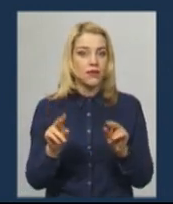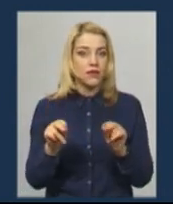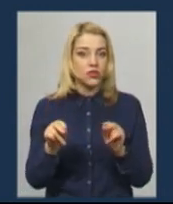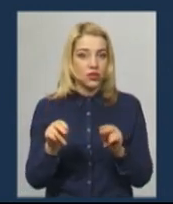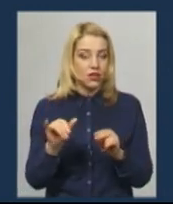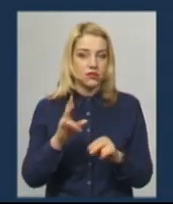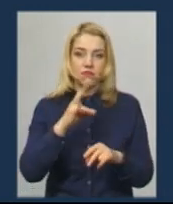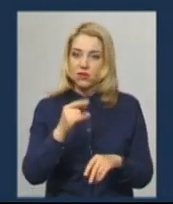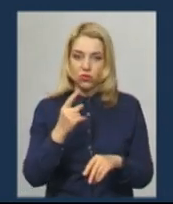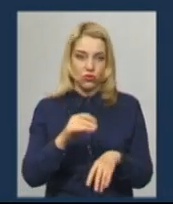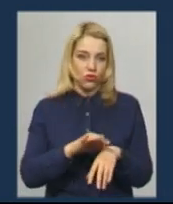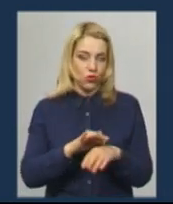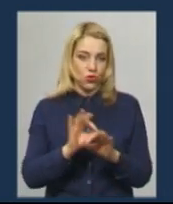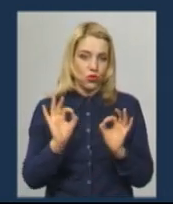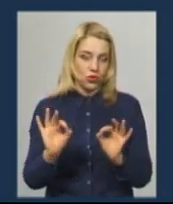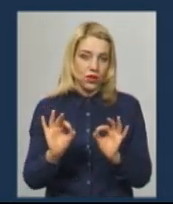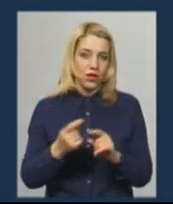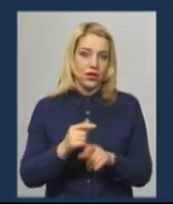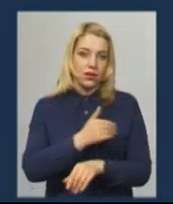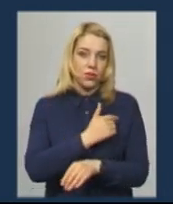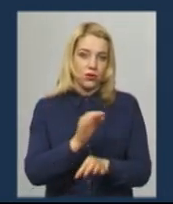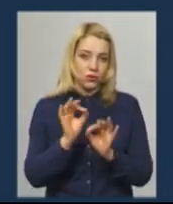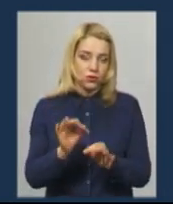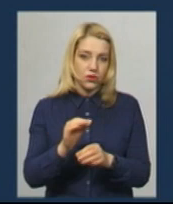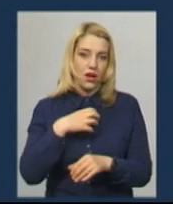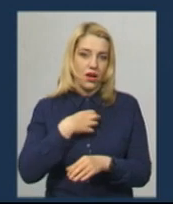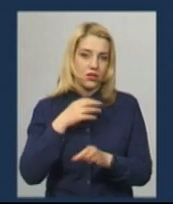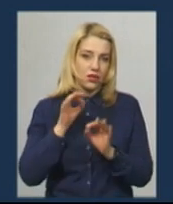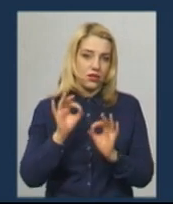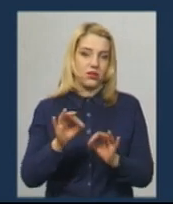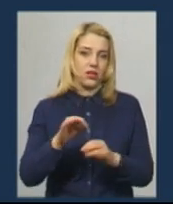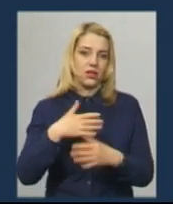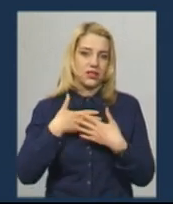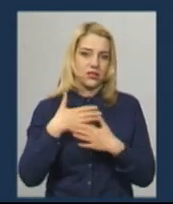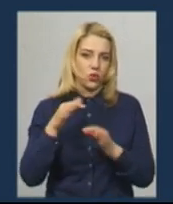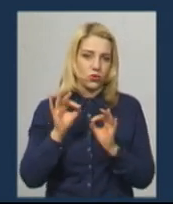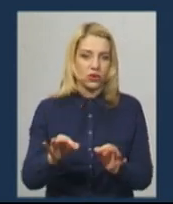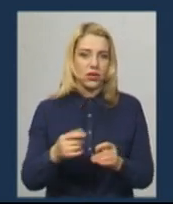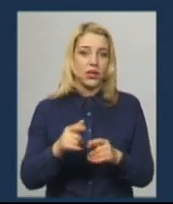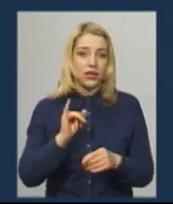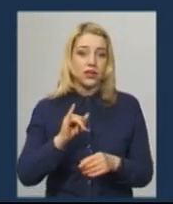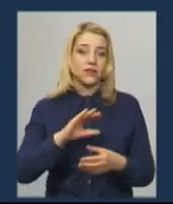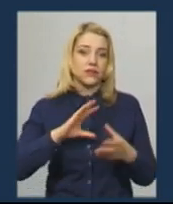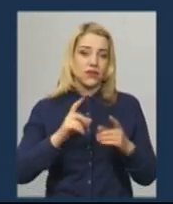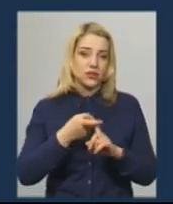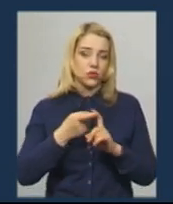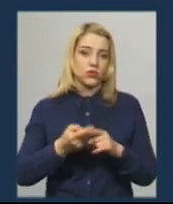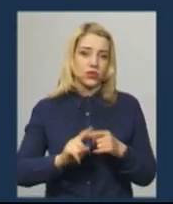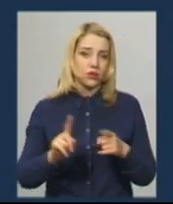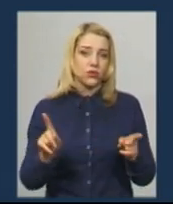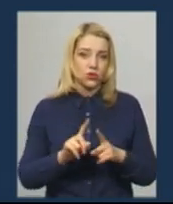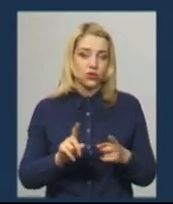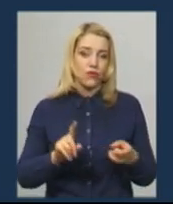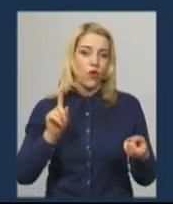було жодних ознак хвороби, ні температури, ні кашлю, задишок, абсолютно нічого. І в зв'язку з тим, що в контактних